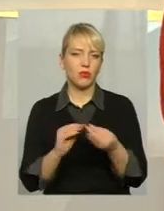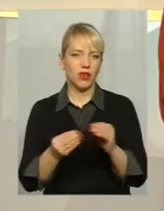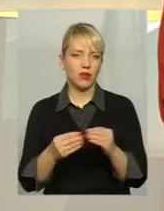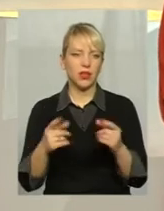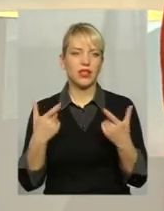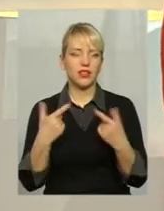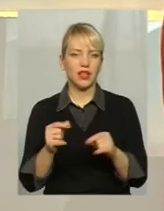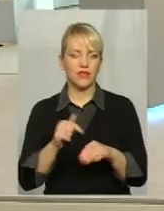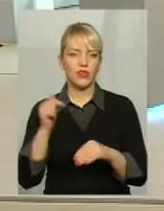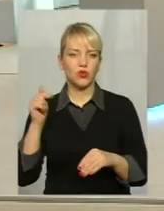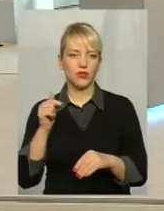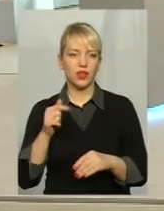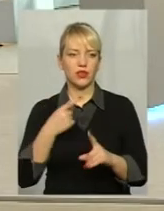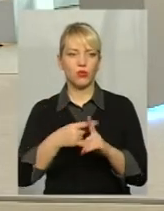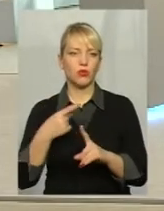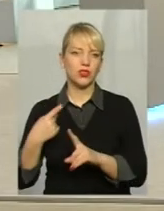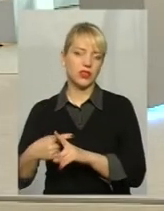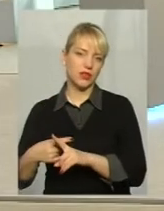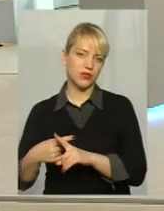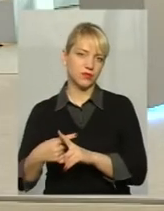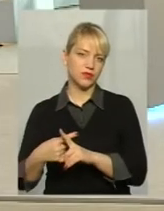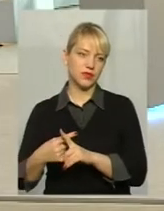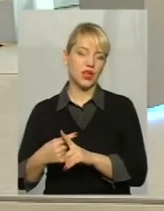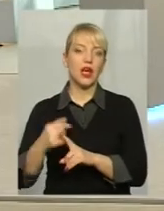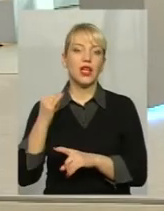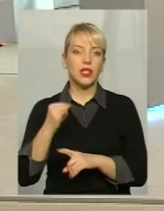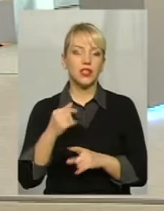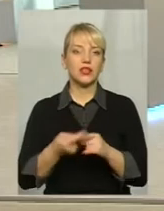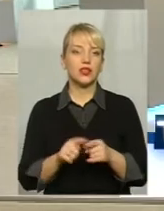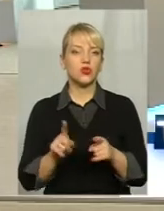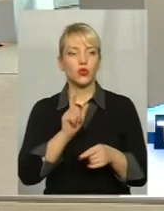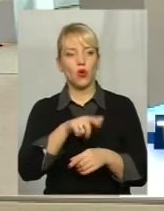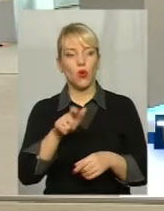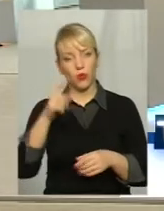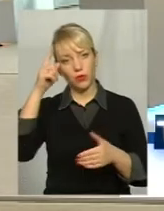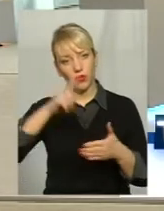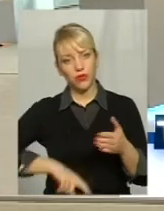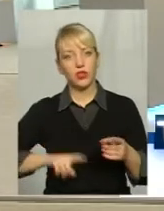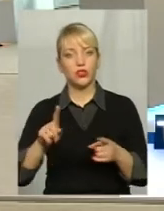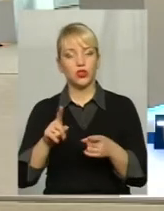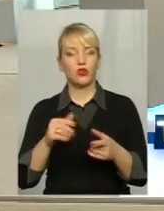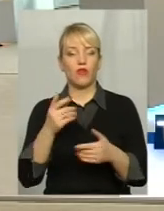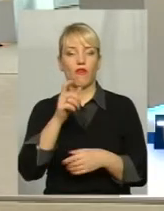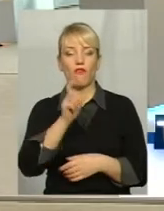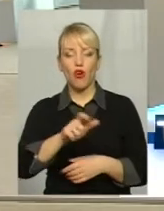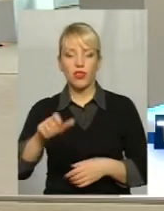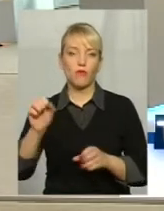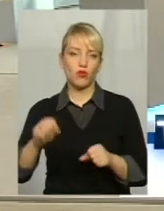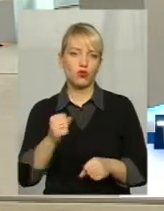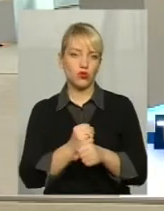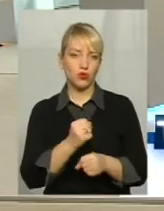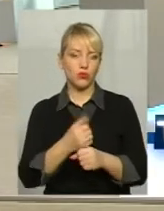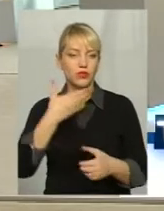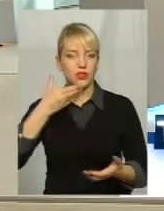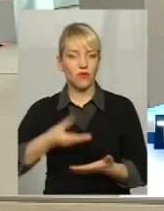відчуваєте позитив? І, власне, те, що люди повірили в те, що вони можуть зробити своє